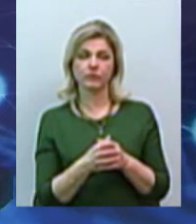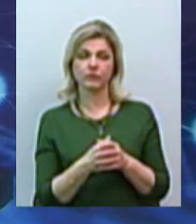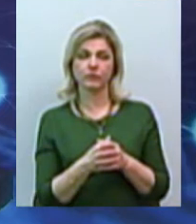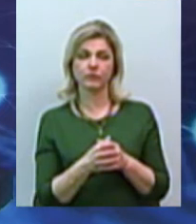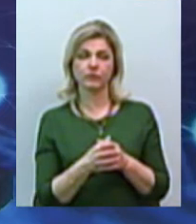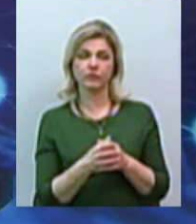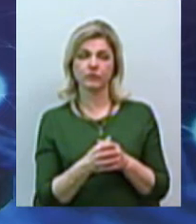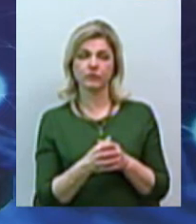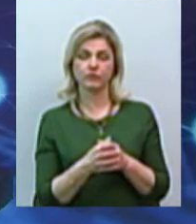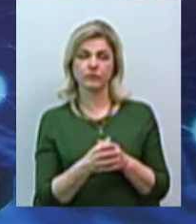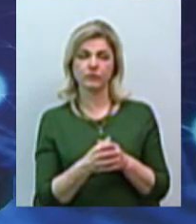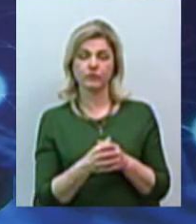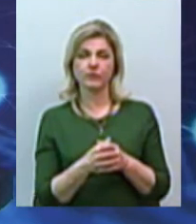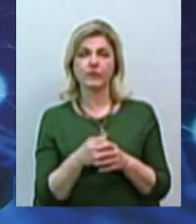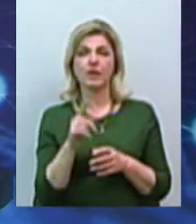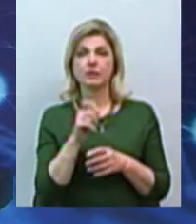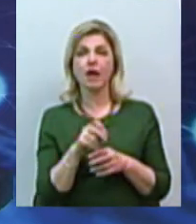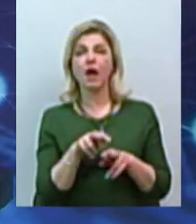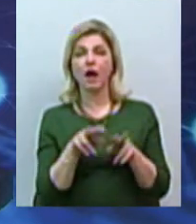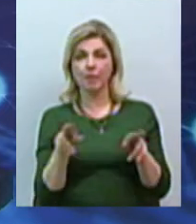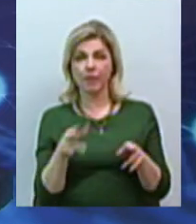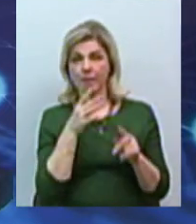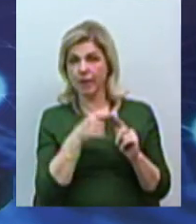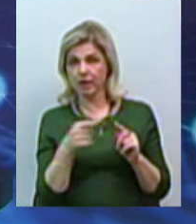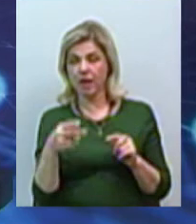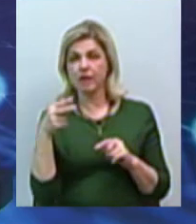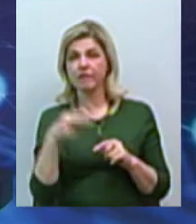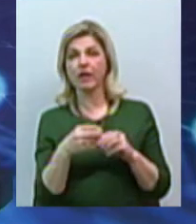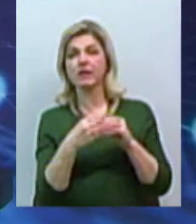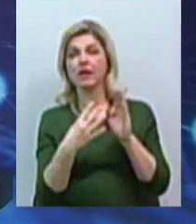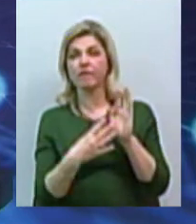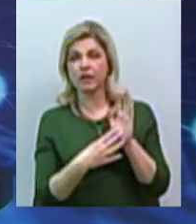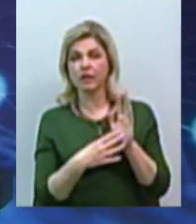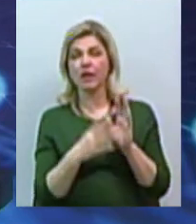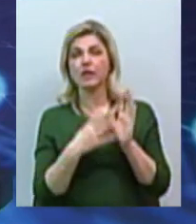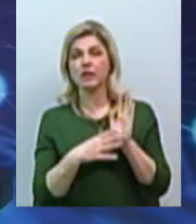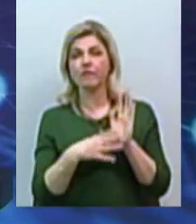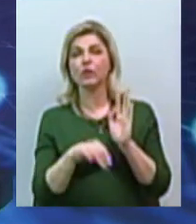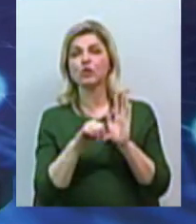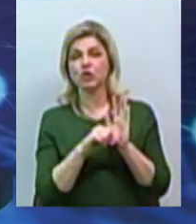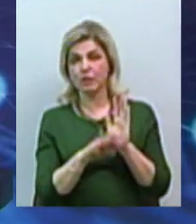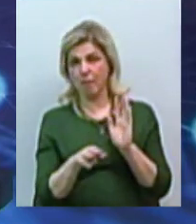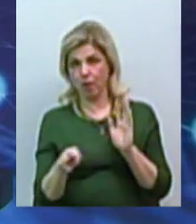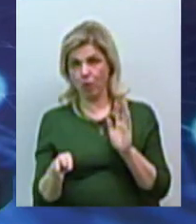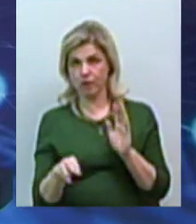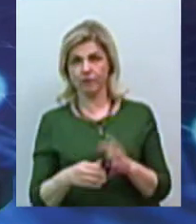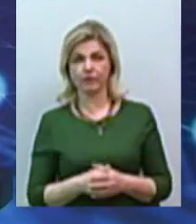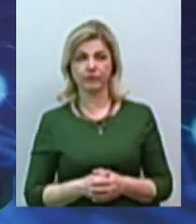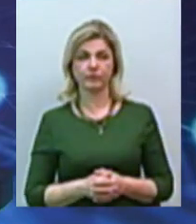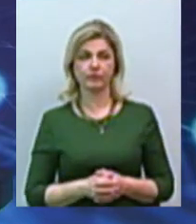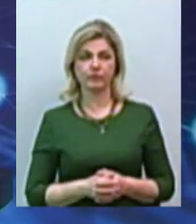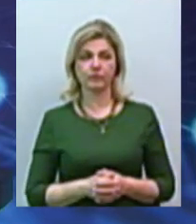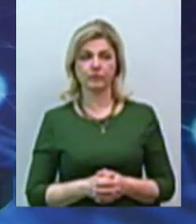тисячі з ПДВ, а за аналогічний період 2019 року було нараховано 96 мільйонів з ПДВ.